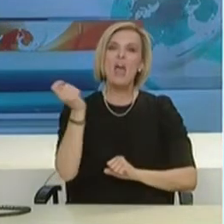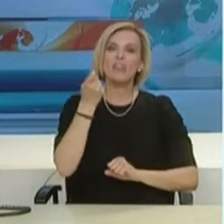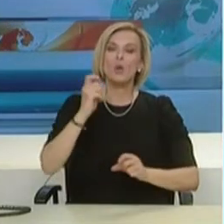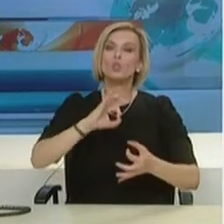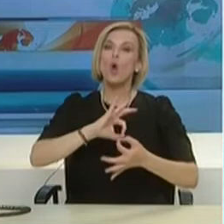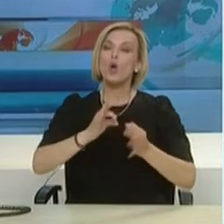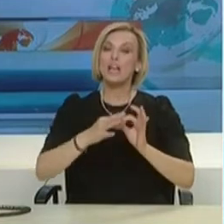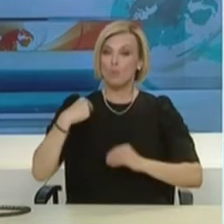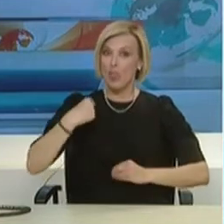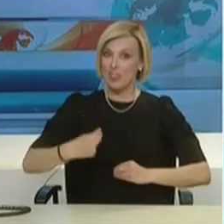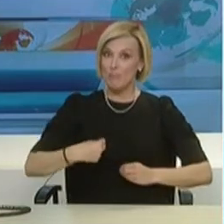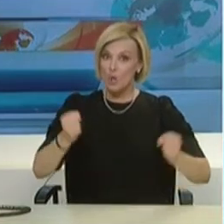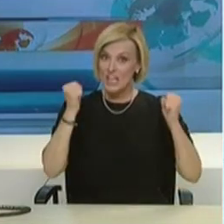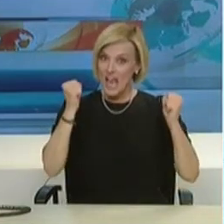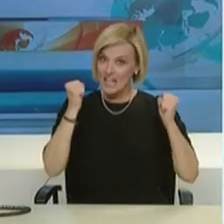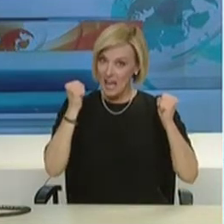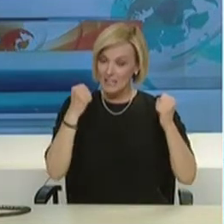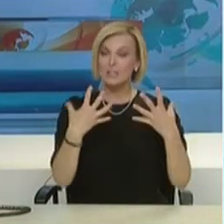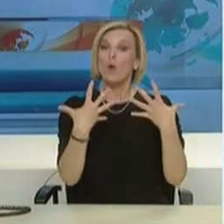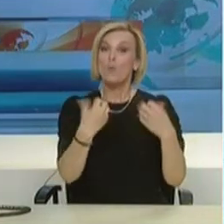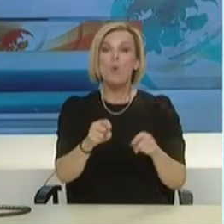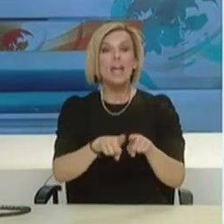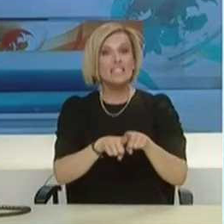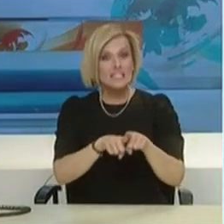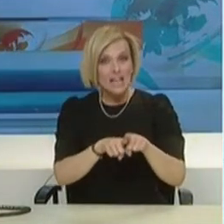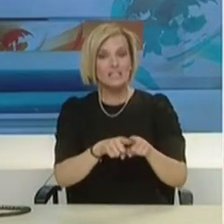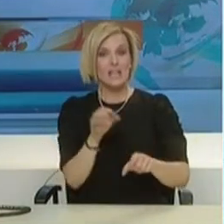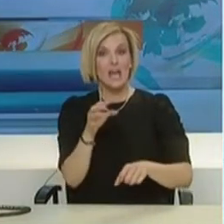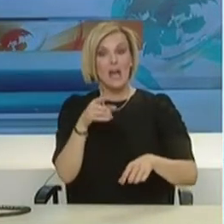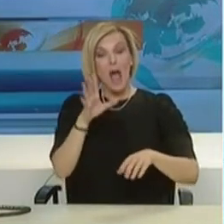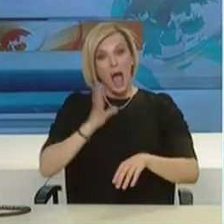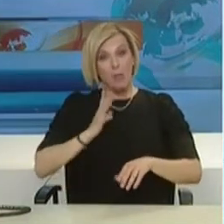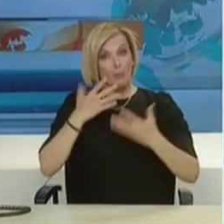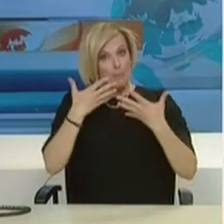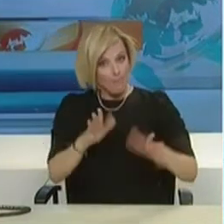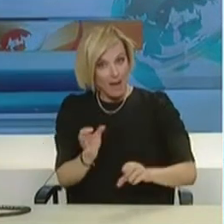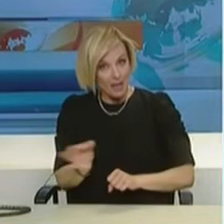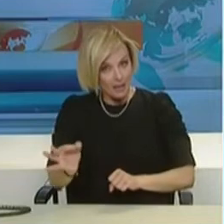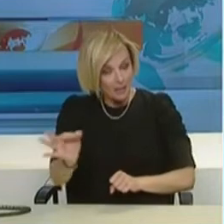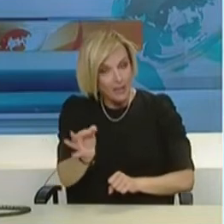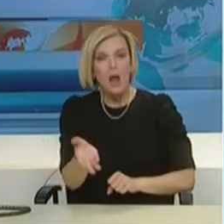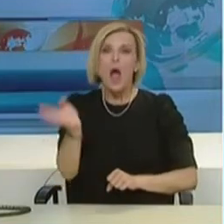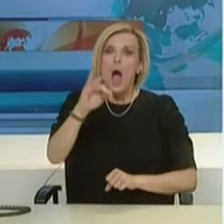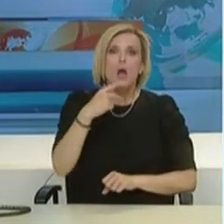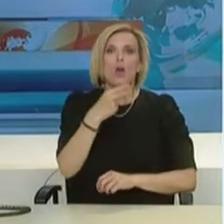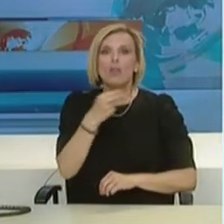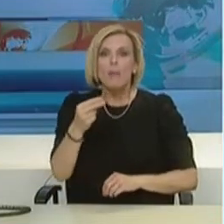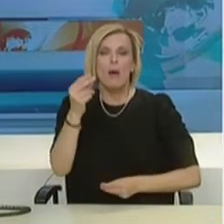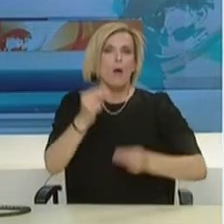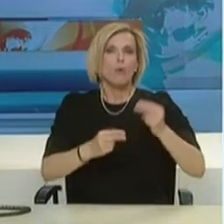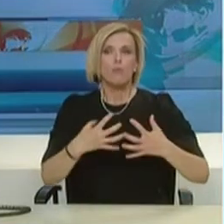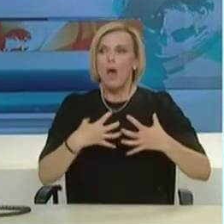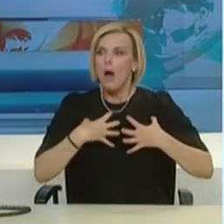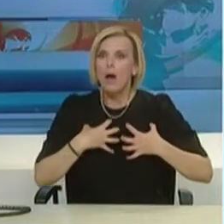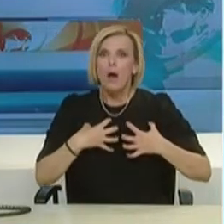και θα αφορά τόσο επαφές επιβεβαιωμένων κρουσμάτων, όσο και κρούσματα με συμπτώματα λίμωξο αναπνευστικού